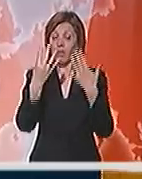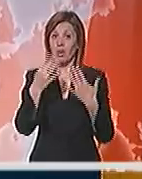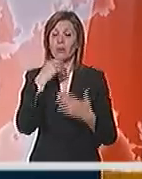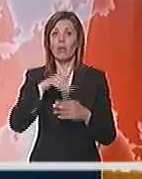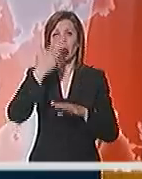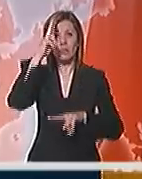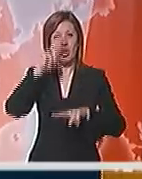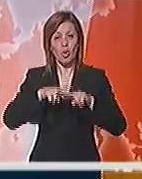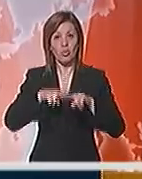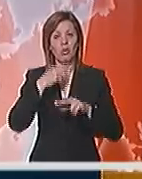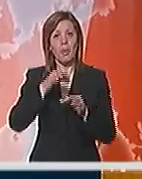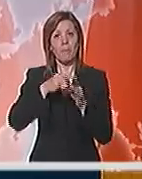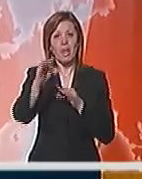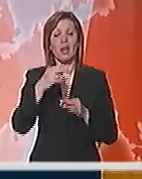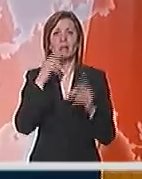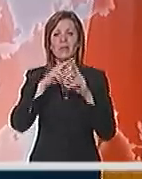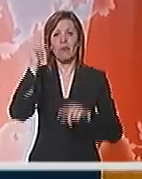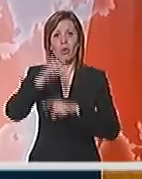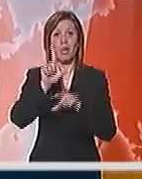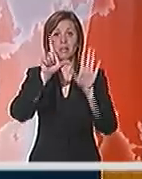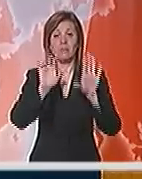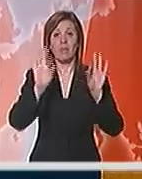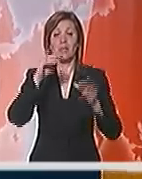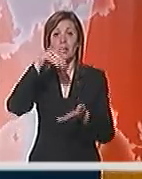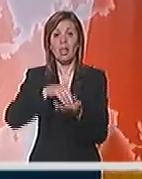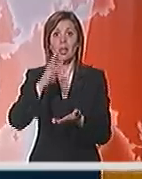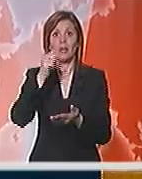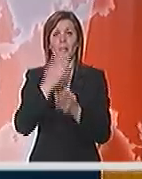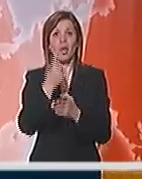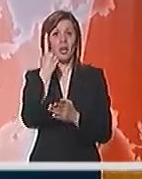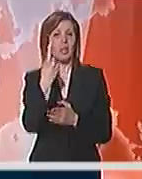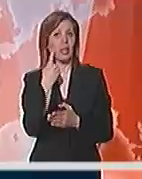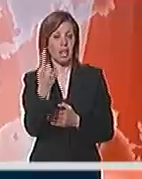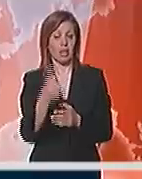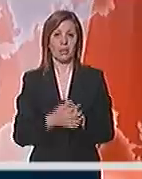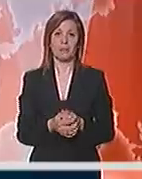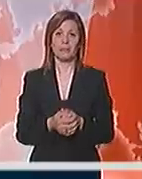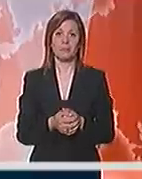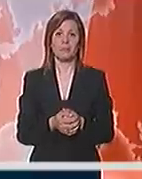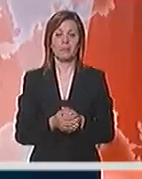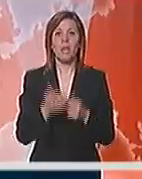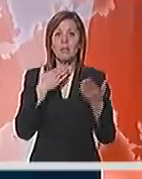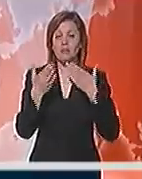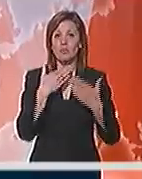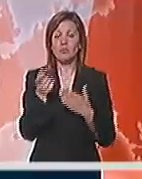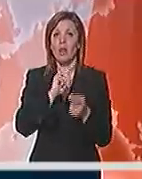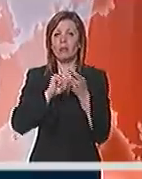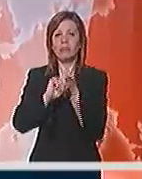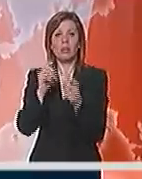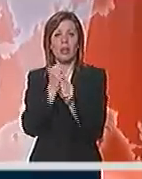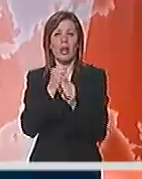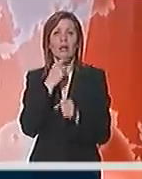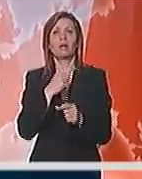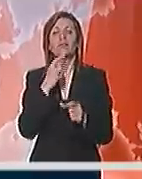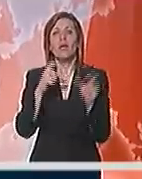godini, posle odluka i mera administrirnog odbora, 710 hiljada dinara bio jedan dan. Skupština se ne bavi slučajem